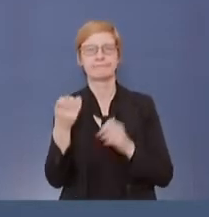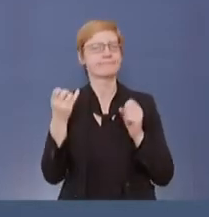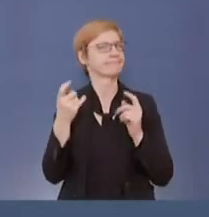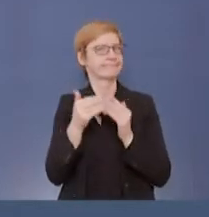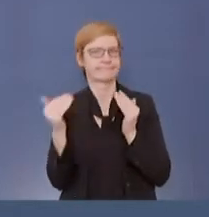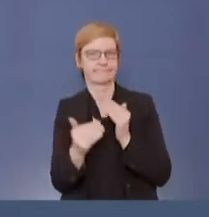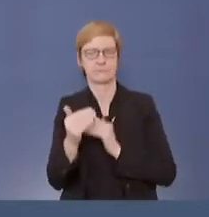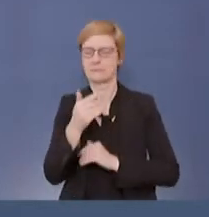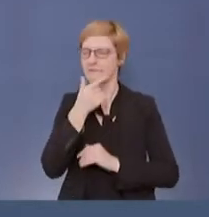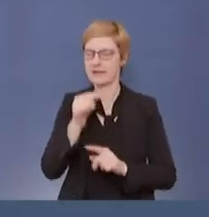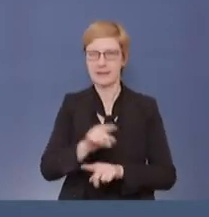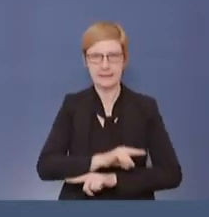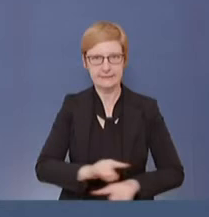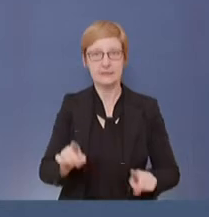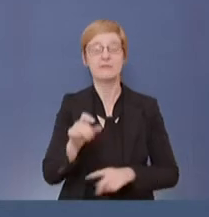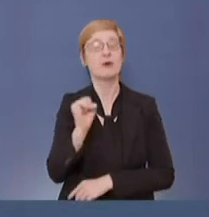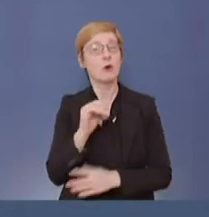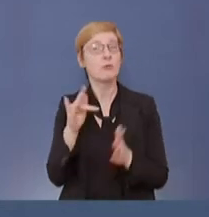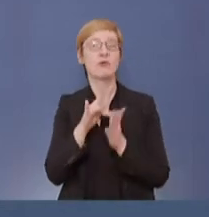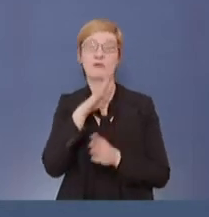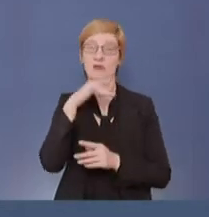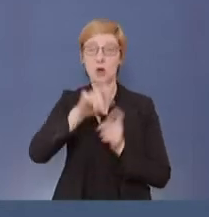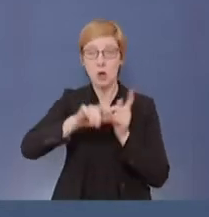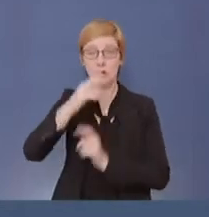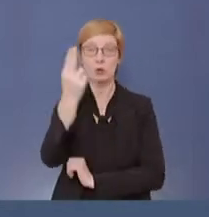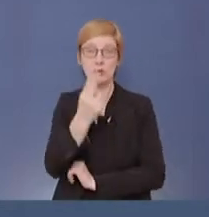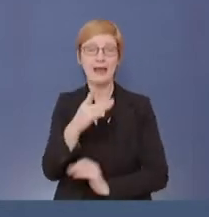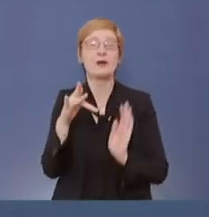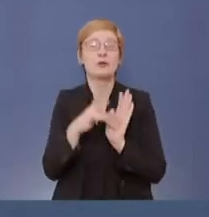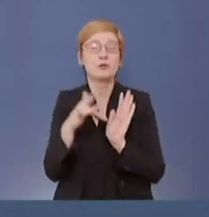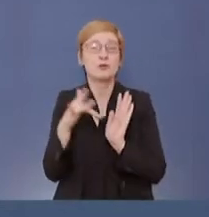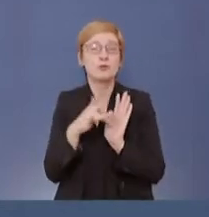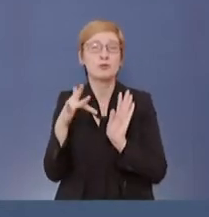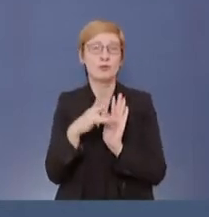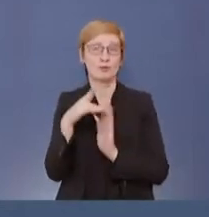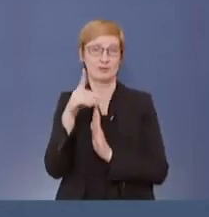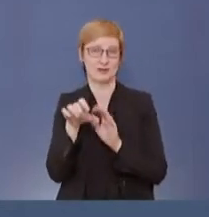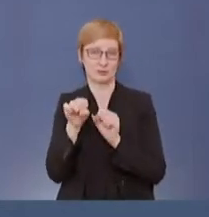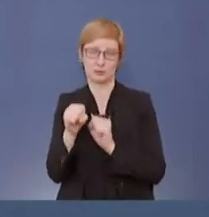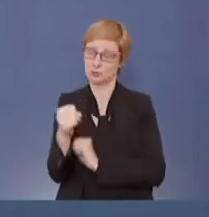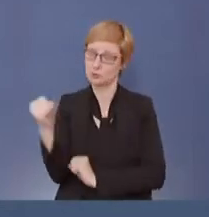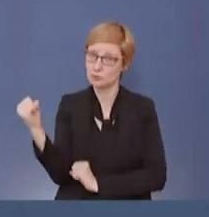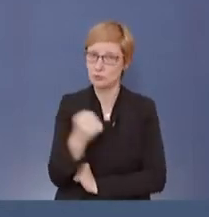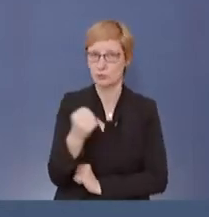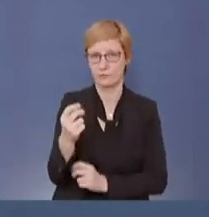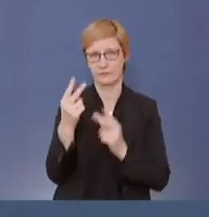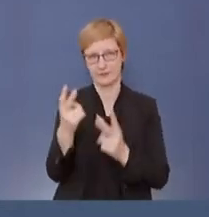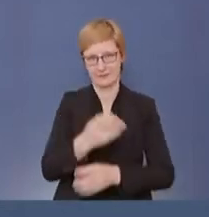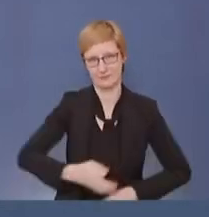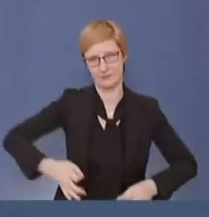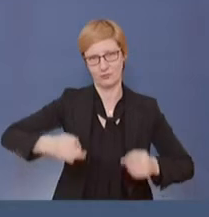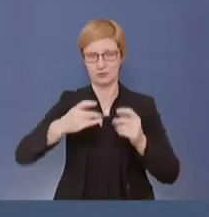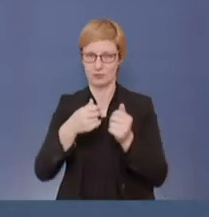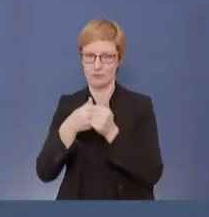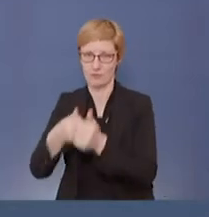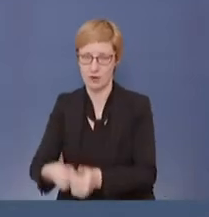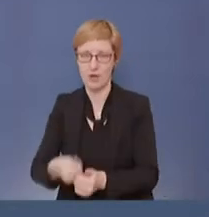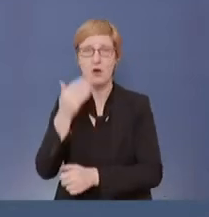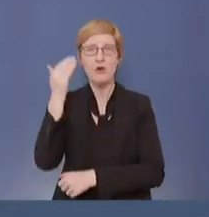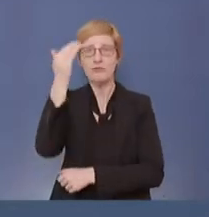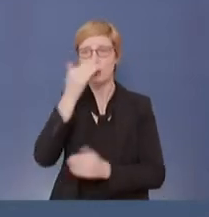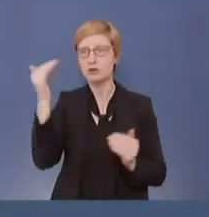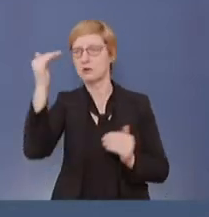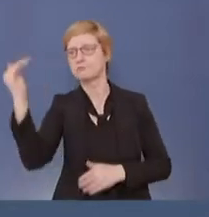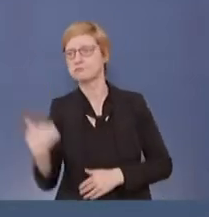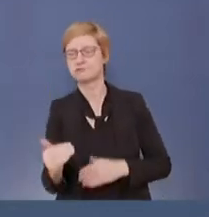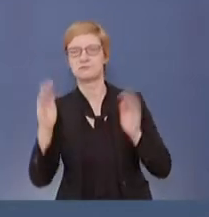Akzeptanz der Corona-Warn-App. Alles, was dem zuwiderlaufen würde, würde den Erfolg der Corona-Warn